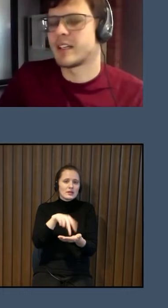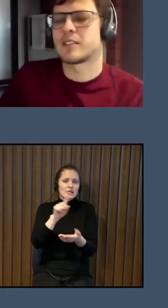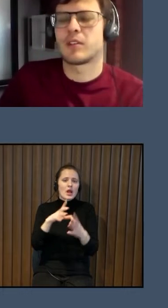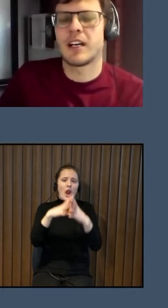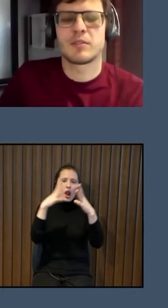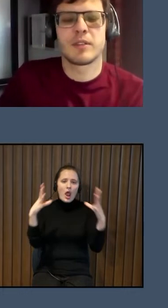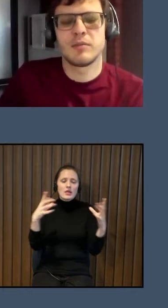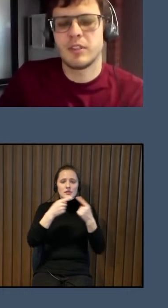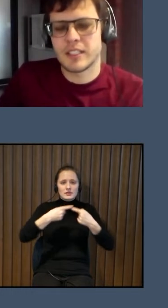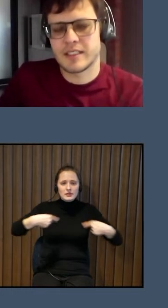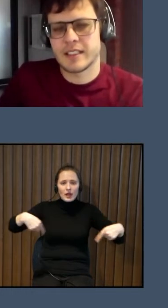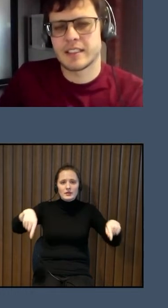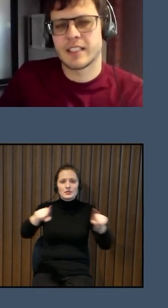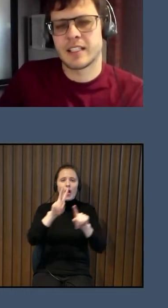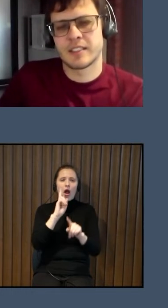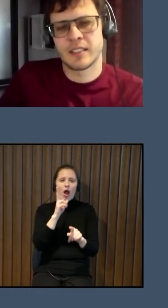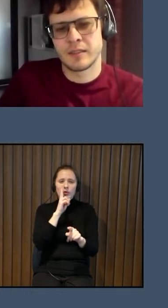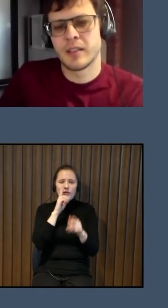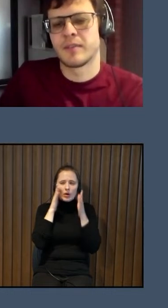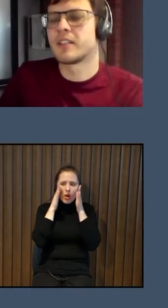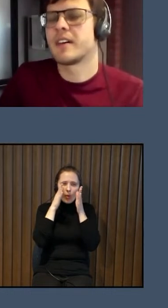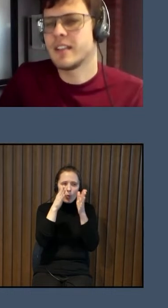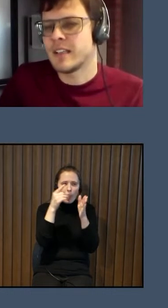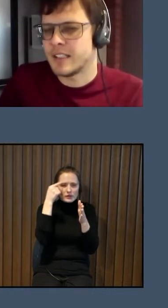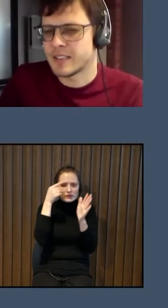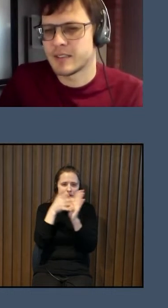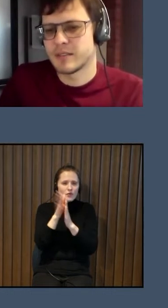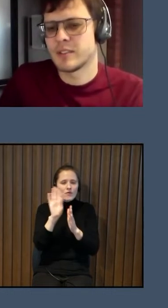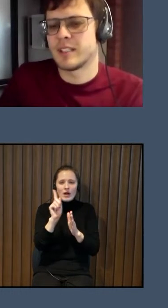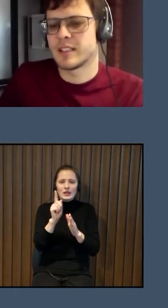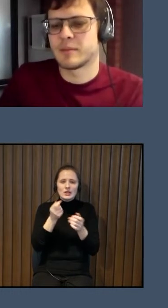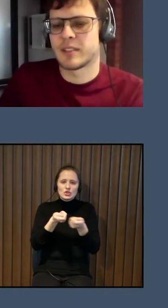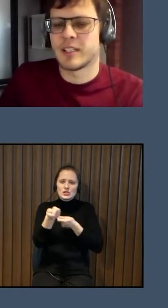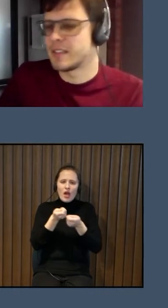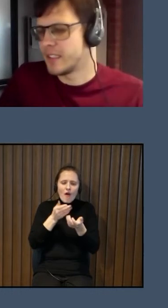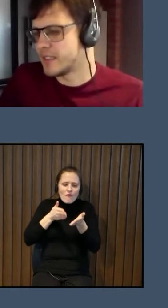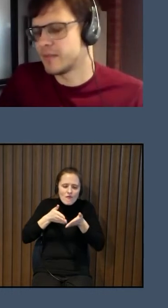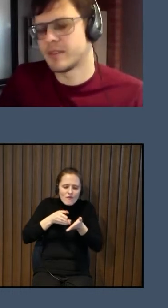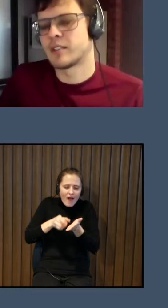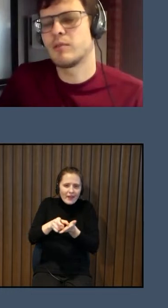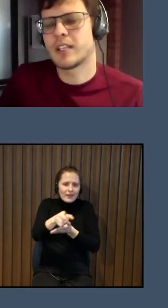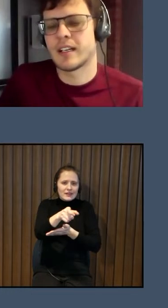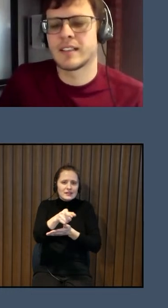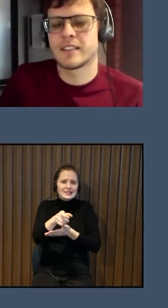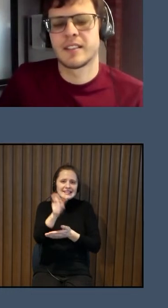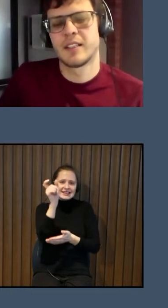teritorijās, kā tu vari norientēties, kādas ir vadlīnies cilvēkiem ar vāju redzi, vai norādes,